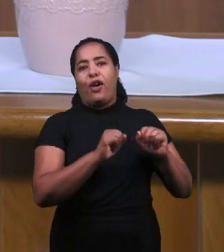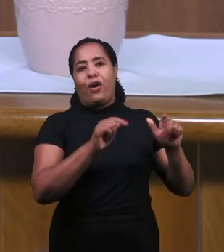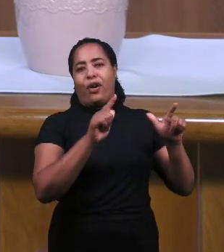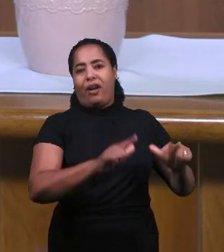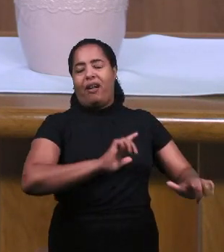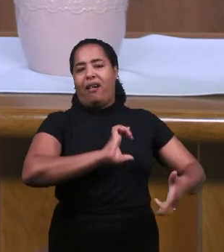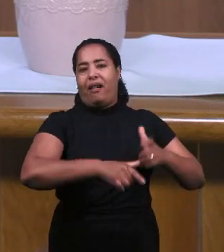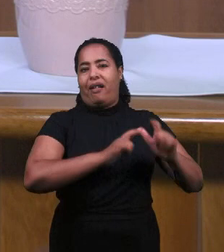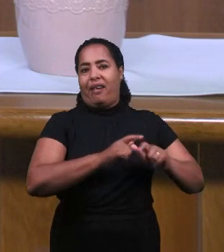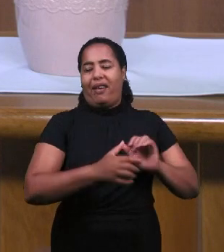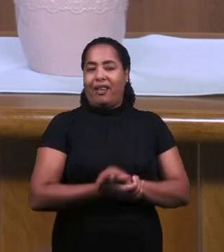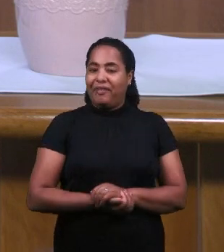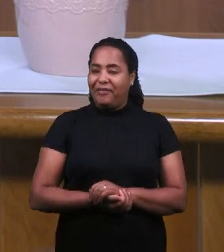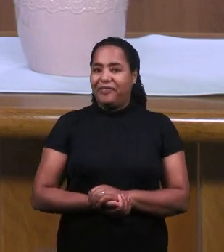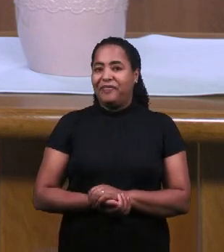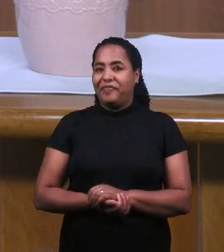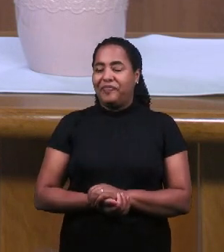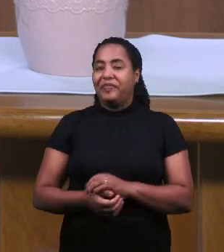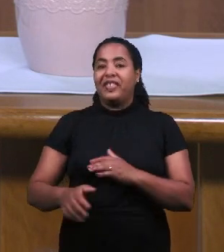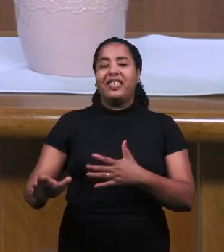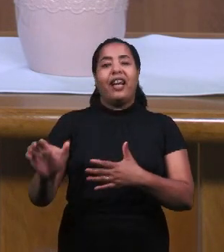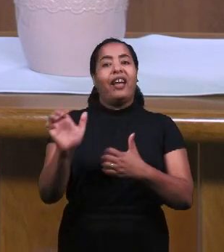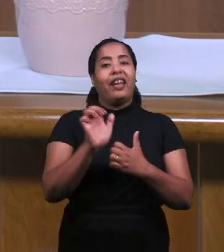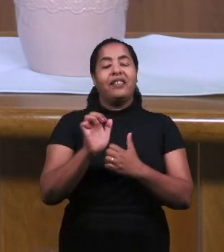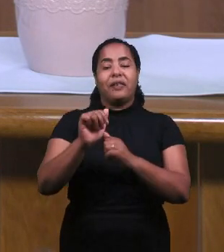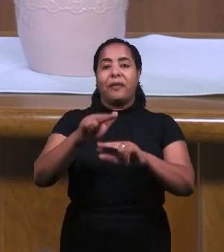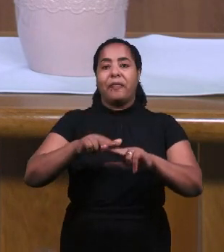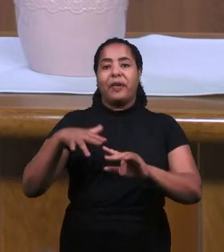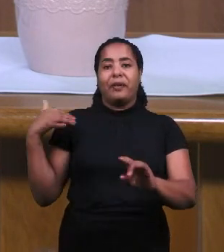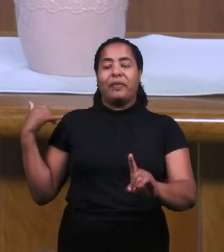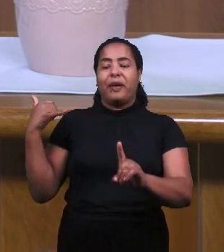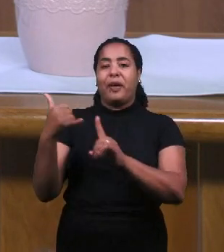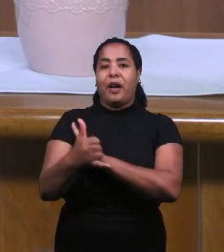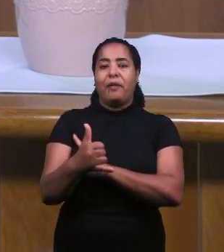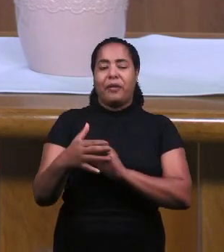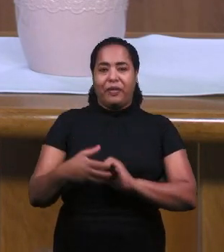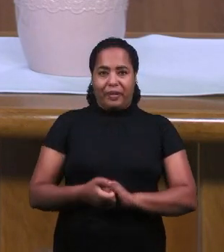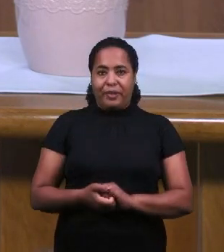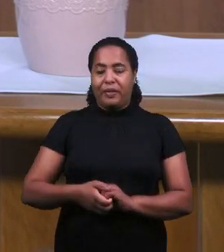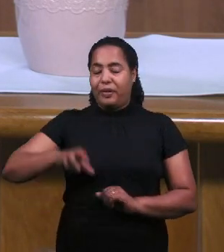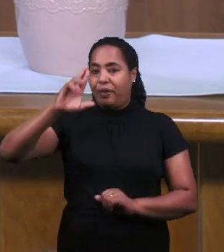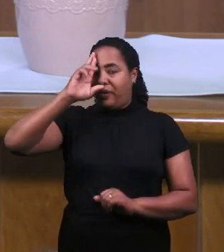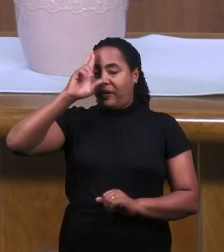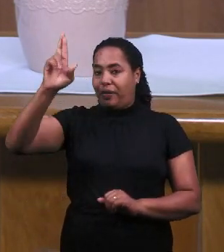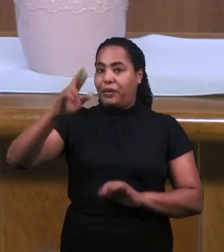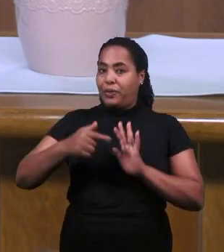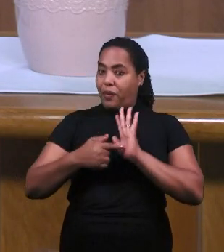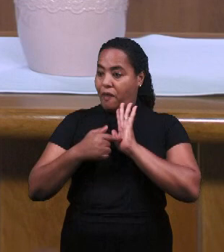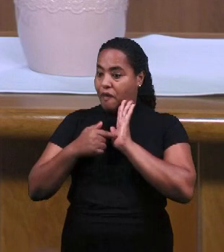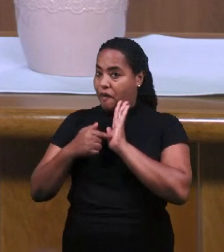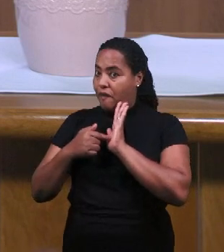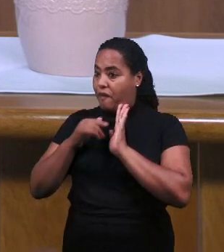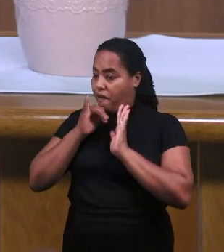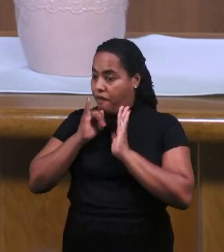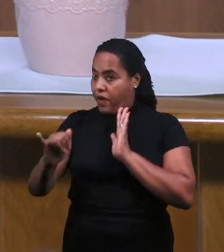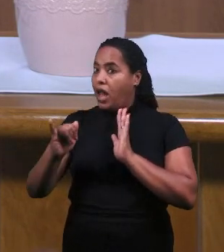Царь Израиля Азаил И Елисей Через Свои Пророчества И Господь Сказал